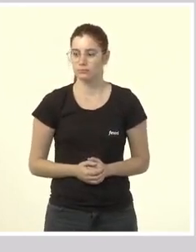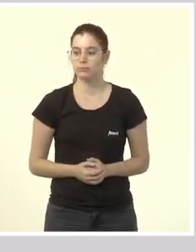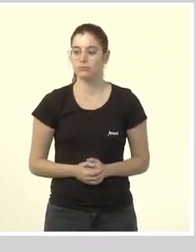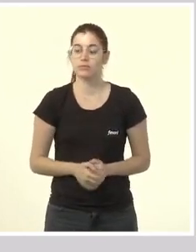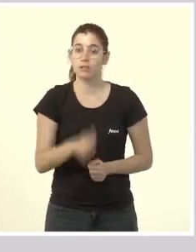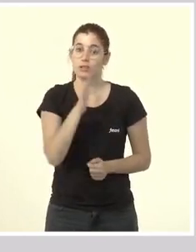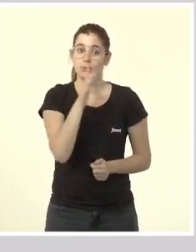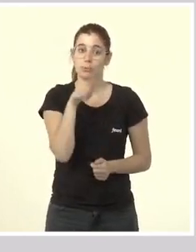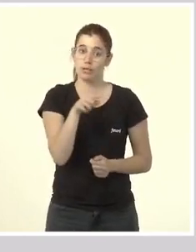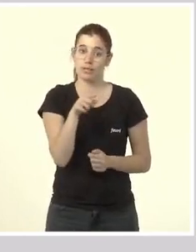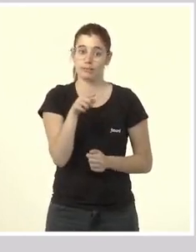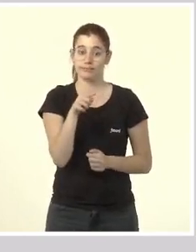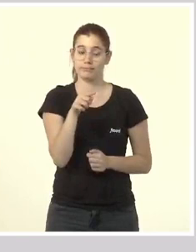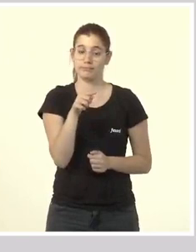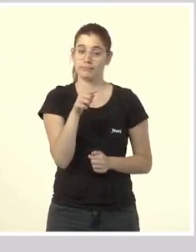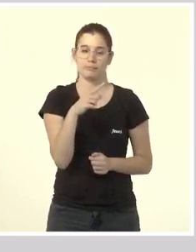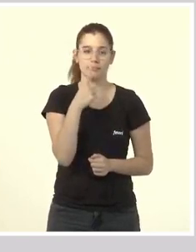Perquè... aixa part me la calla.